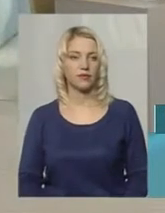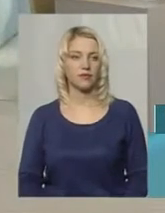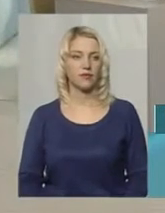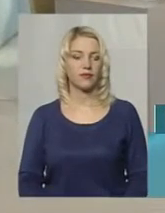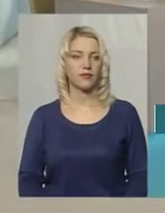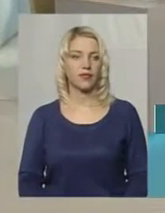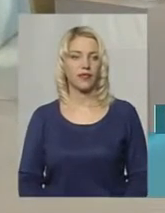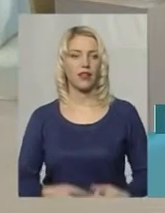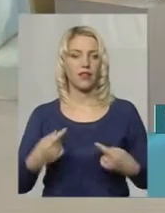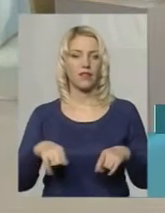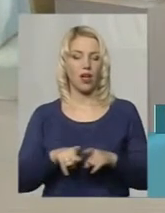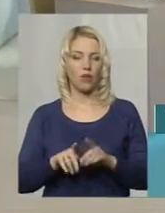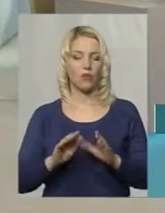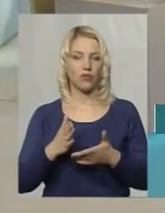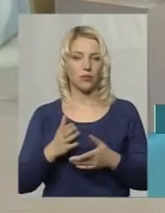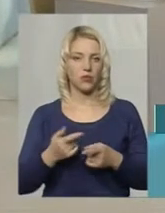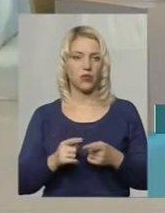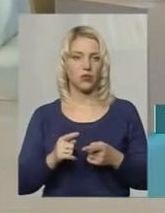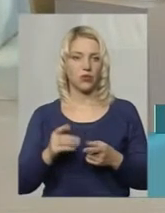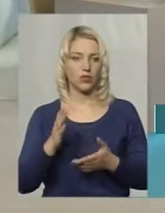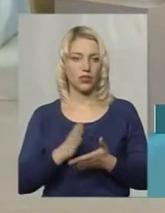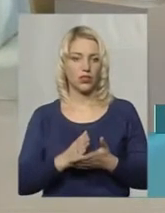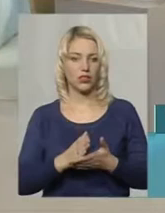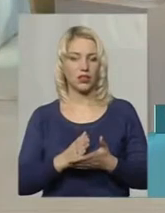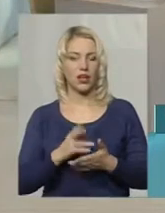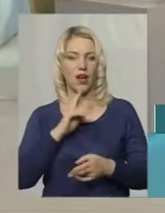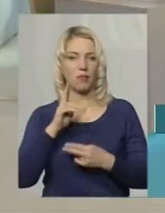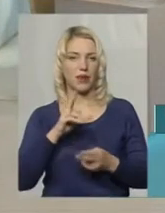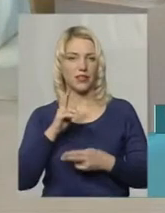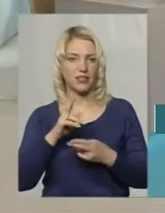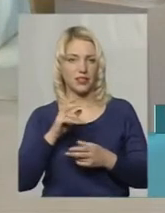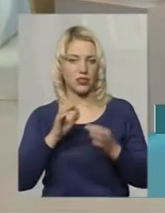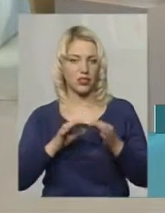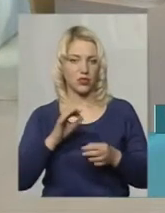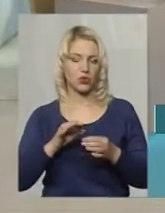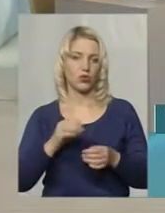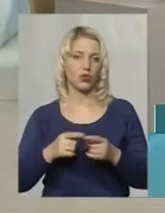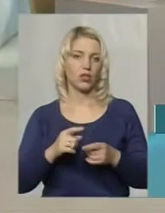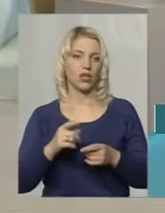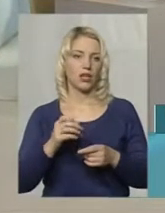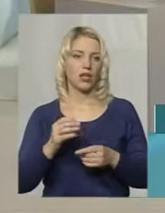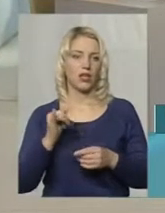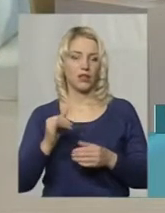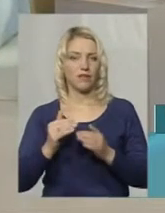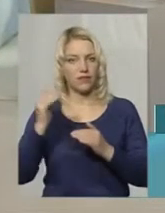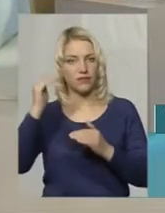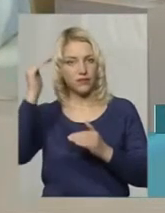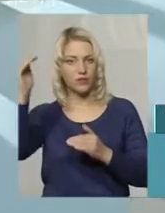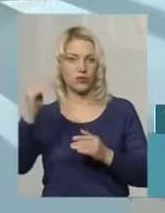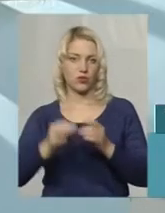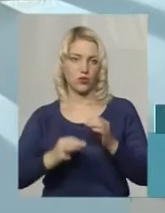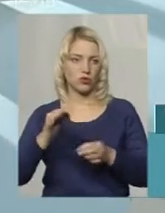В даному випадку є ж апеляційна інстанція, суд касаційної інстанції, є